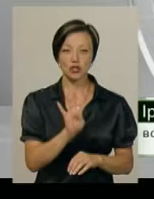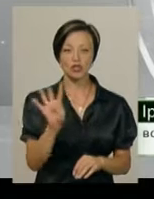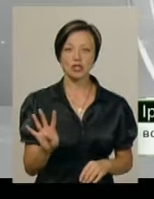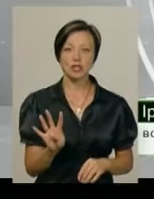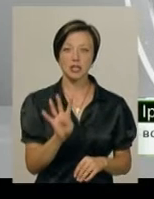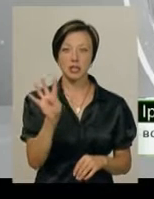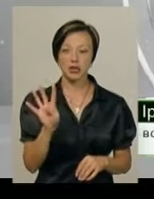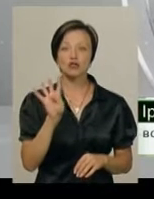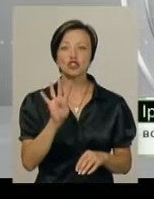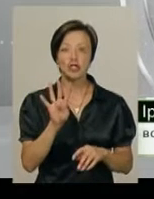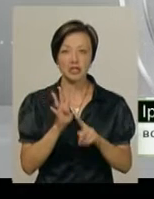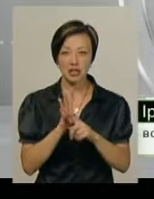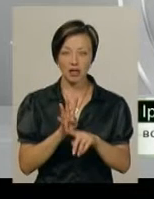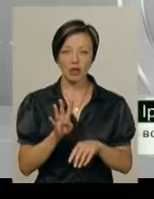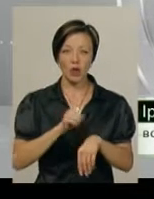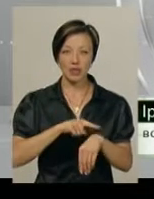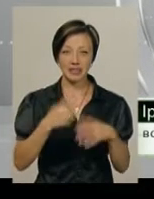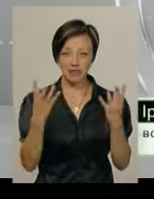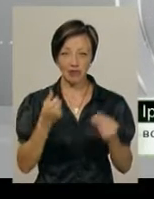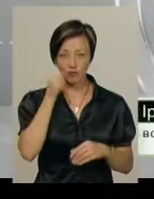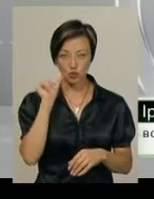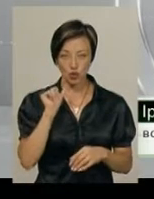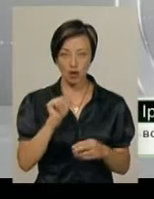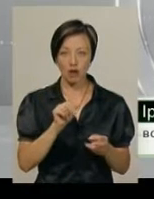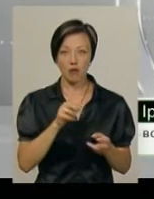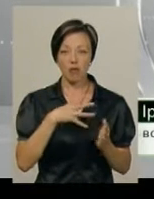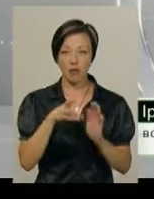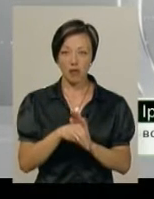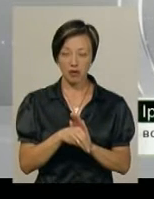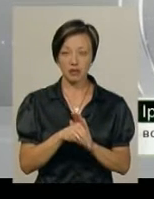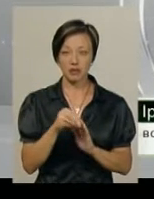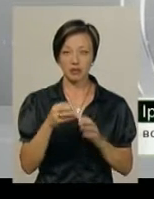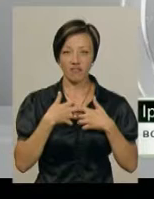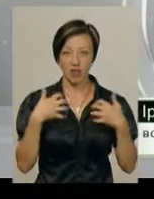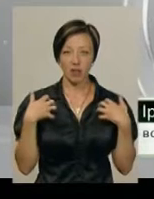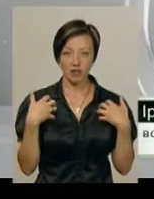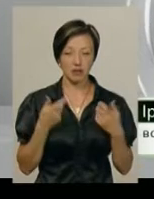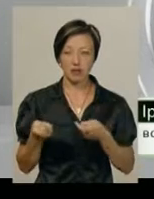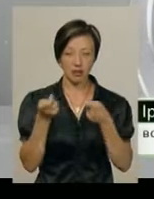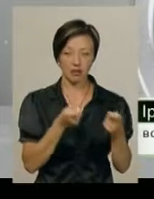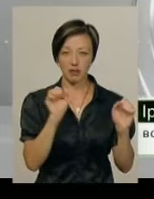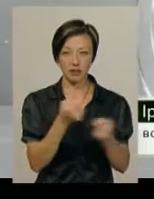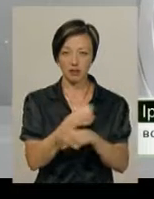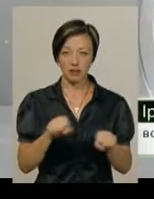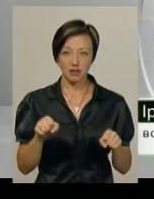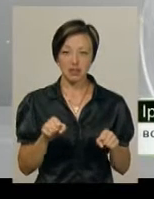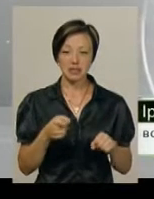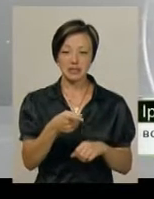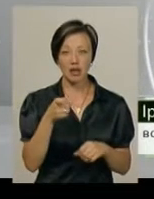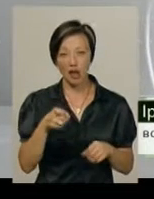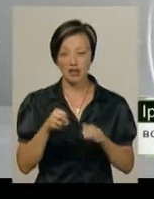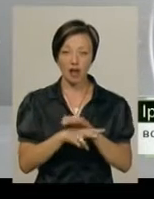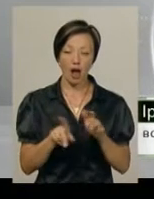Вчора вона померла. Вчора мали везти її в лікарні на крапельнич, їй не довезло. Або в неї стріляли і вона